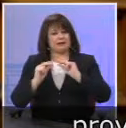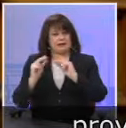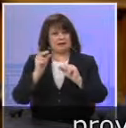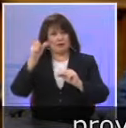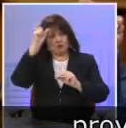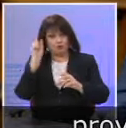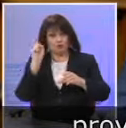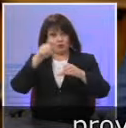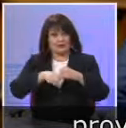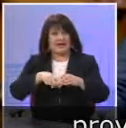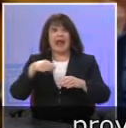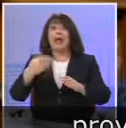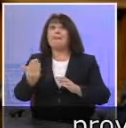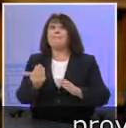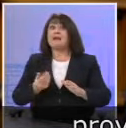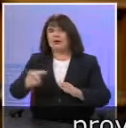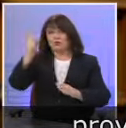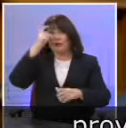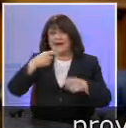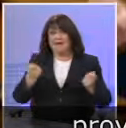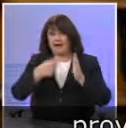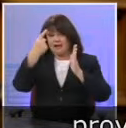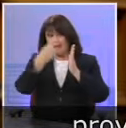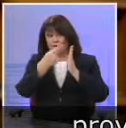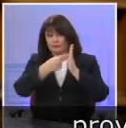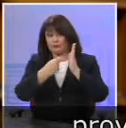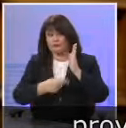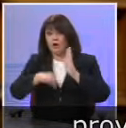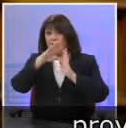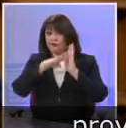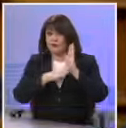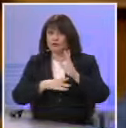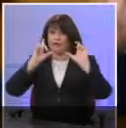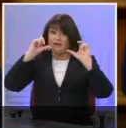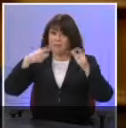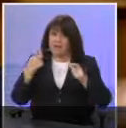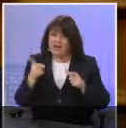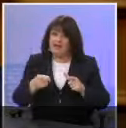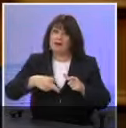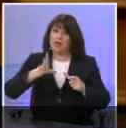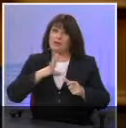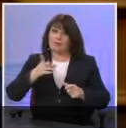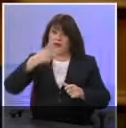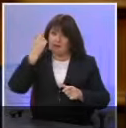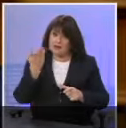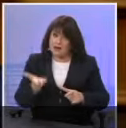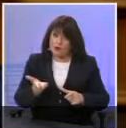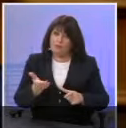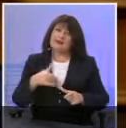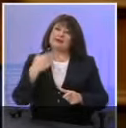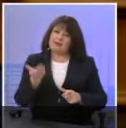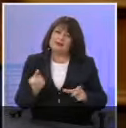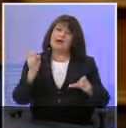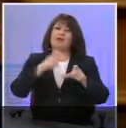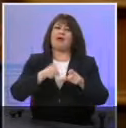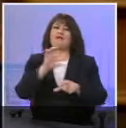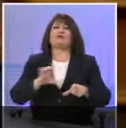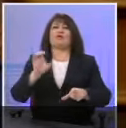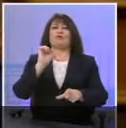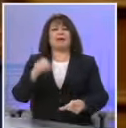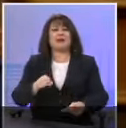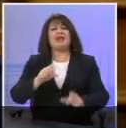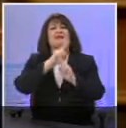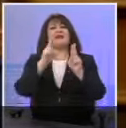αλλά η Τουρκία να τηρήσει τις δεσμεύσεις της απέναντι στον εκδημοκρατισμό, στα ανθρώπινα δικαιώματα και τις δεσμεύσεις απέναντι στο